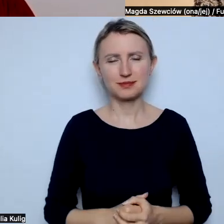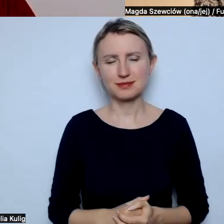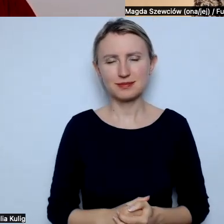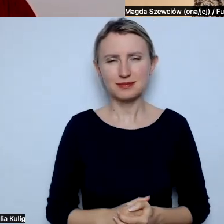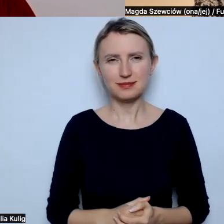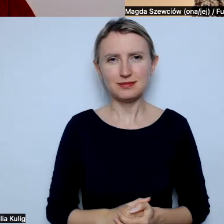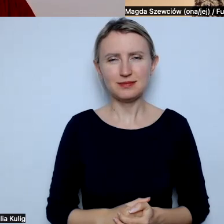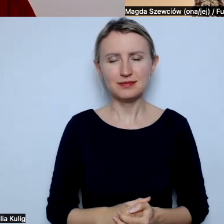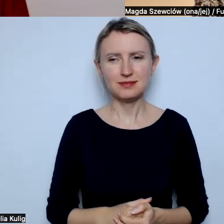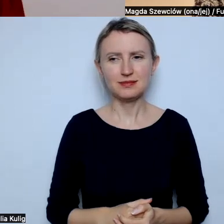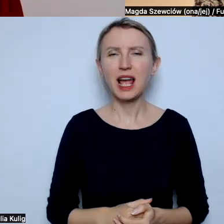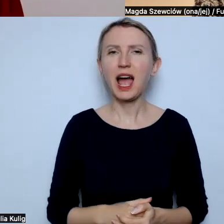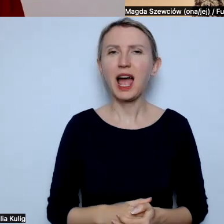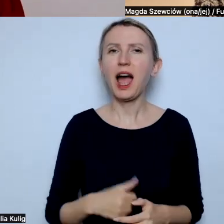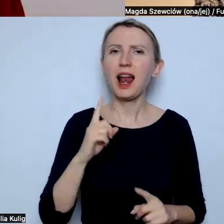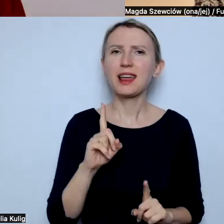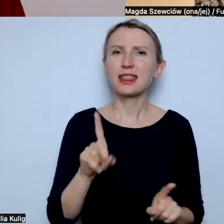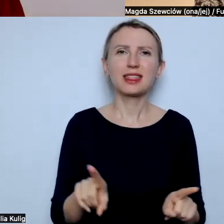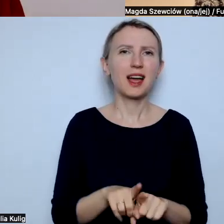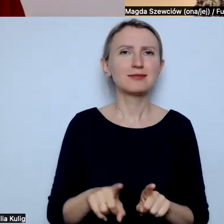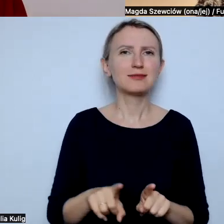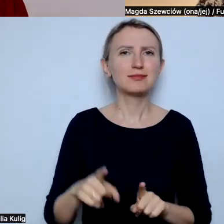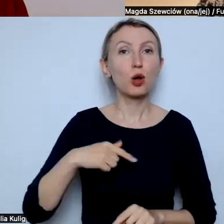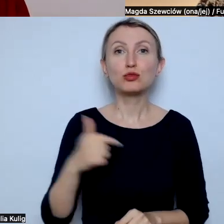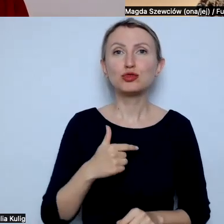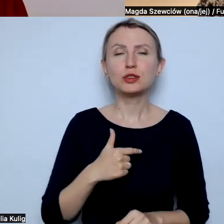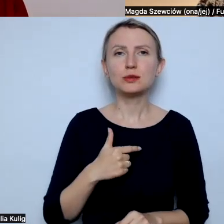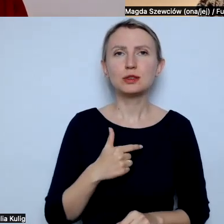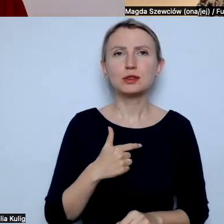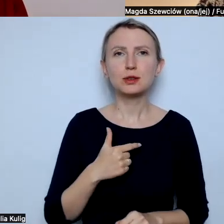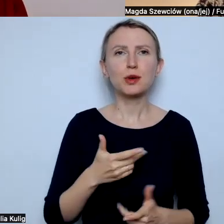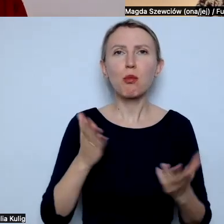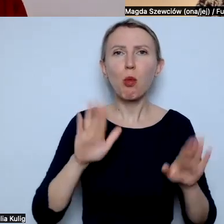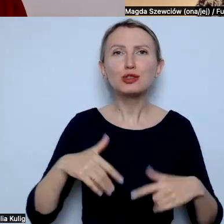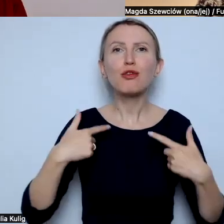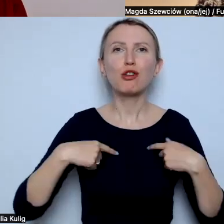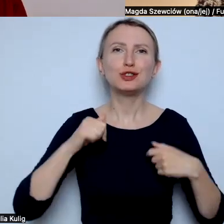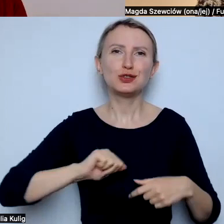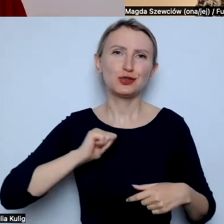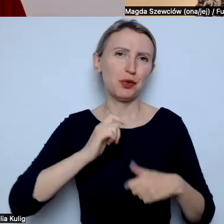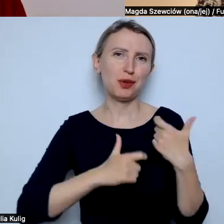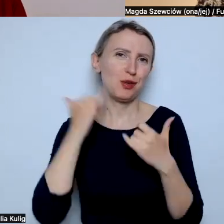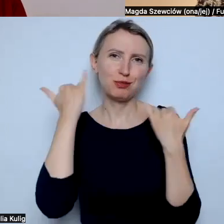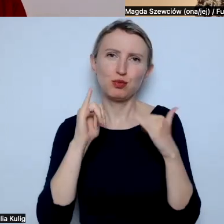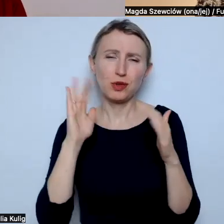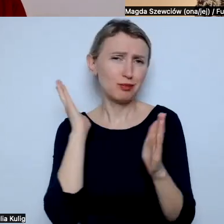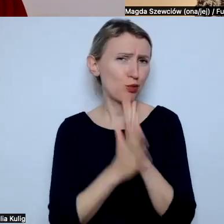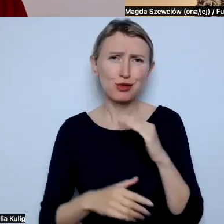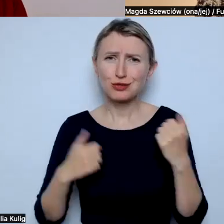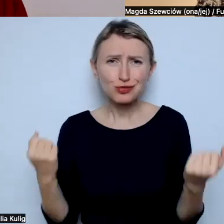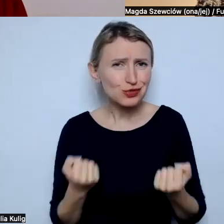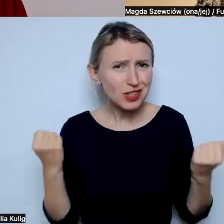zakresie chyba też musimy dać sobie pole do popełnienia błędów. Czyli po prostu działać, starać się